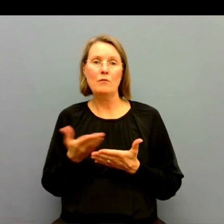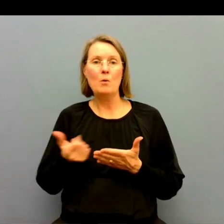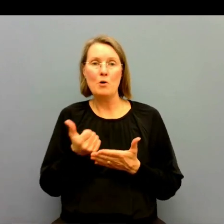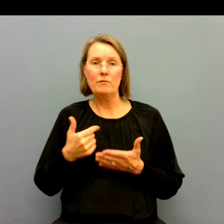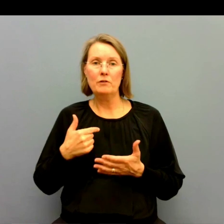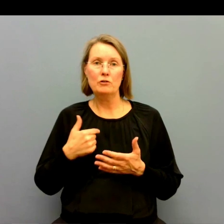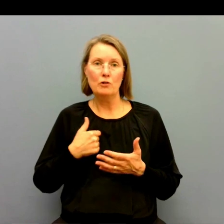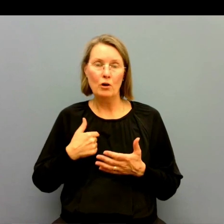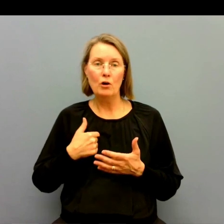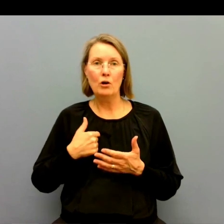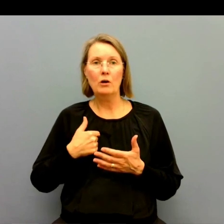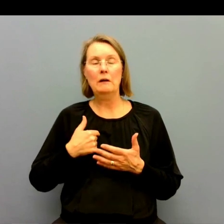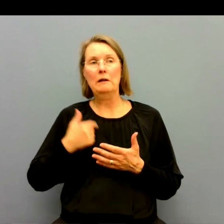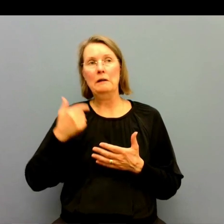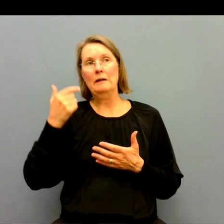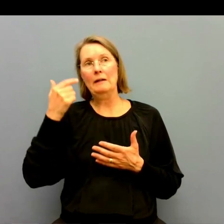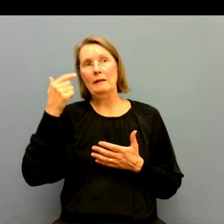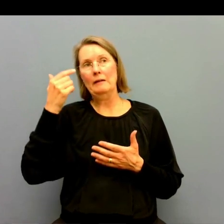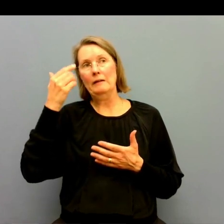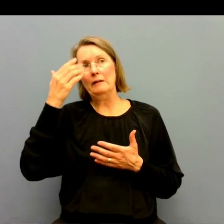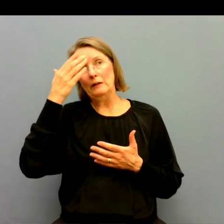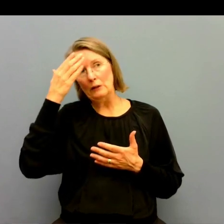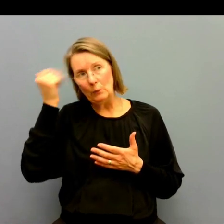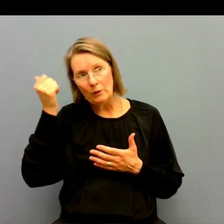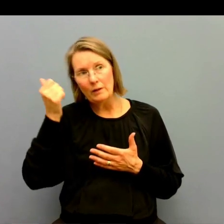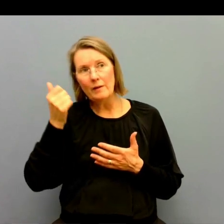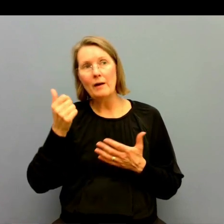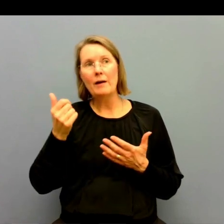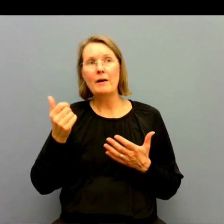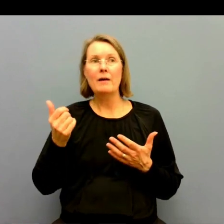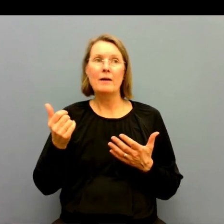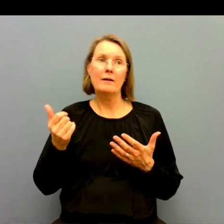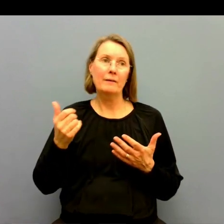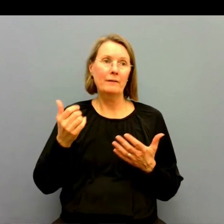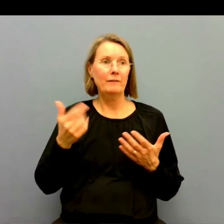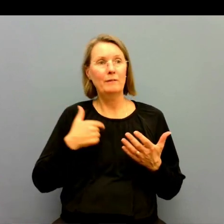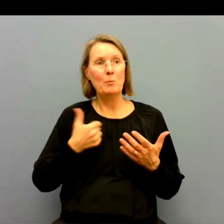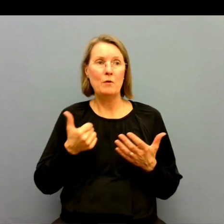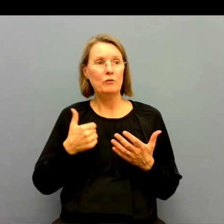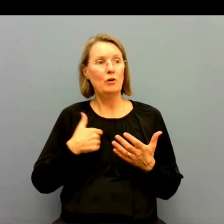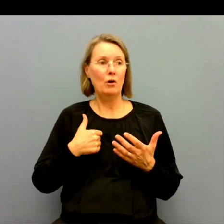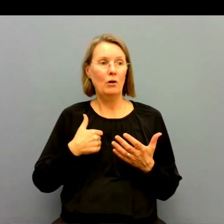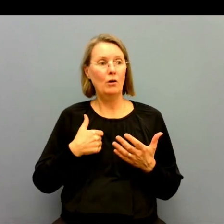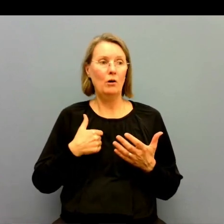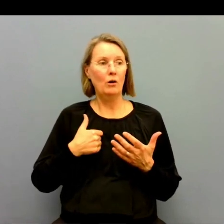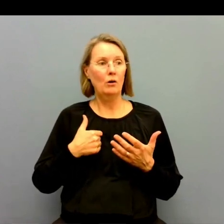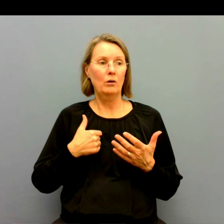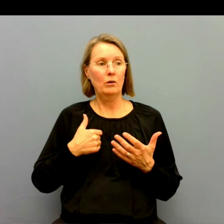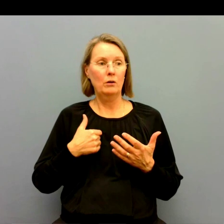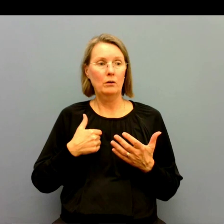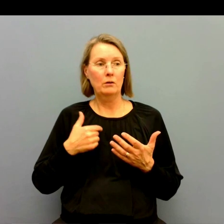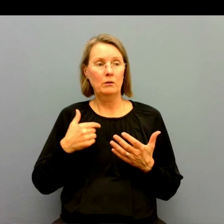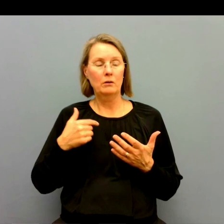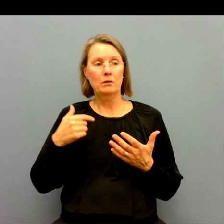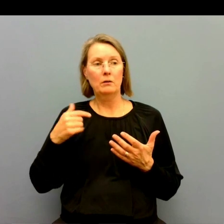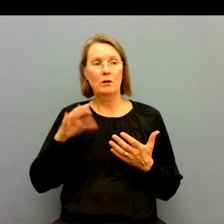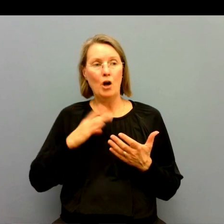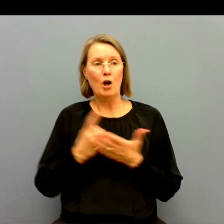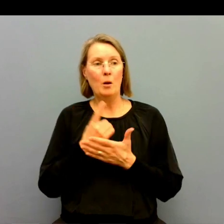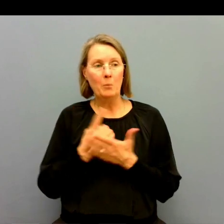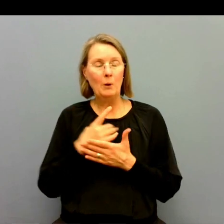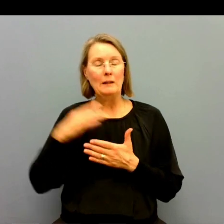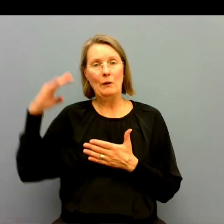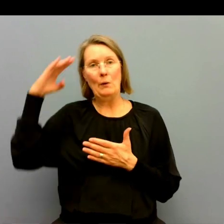behöver jag kunna? Vad behöver jag kunna reflektera över